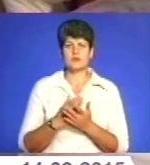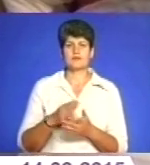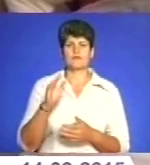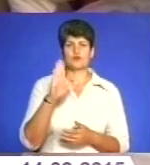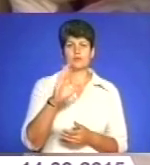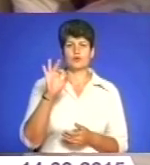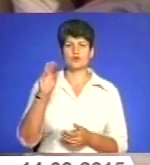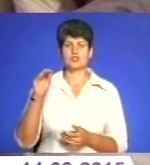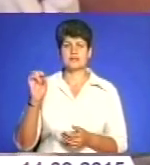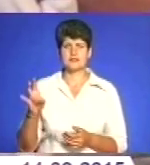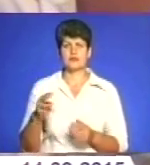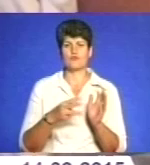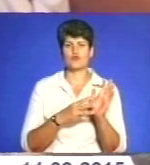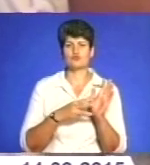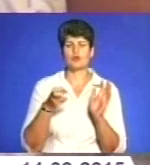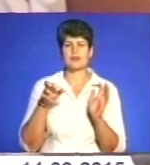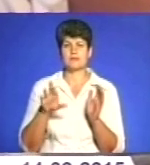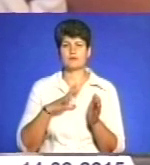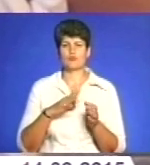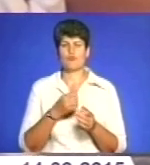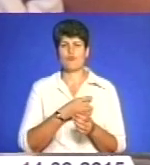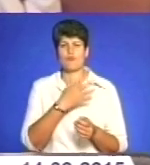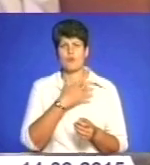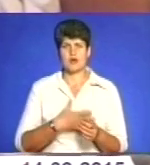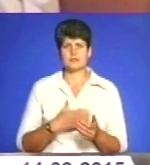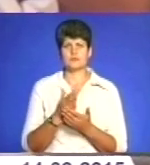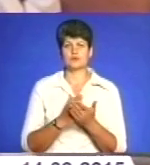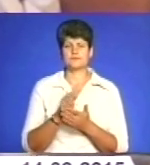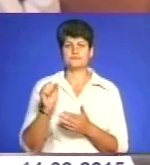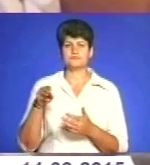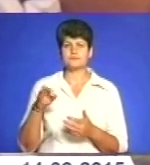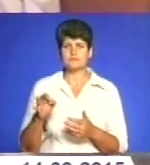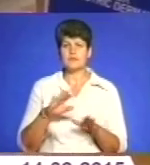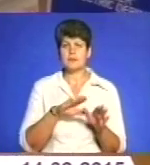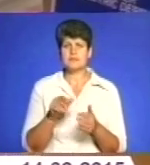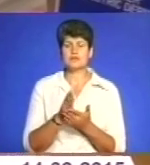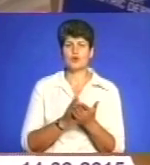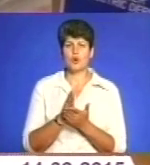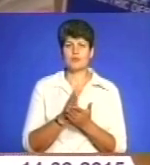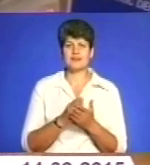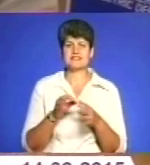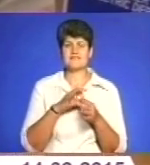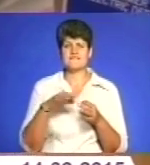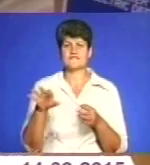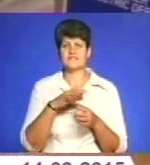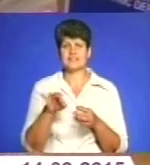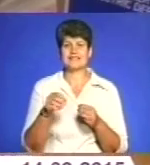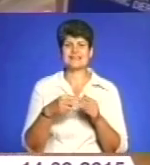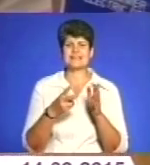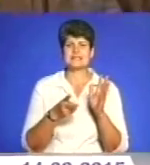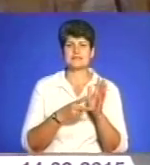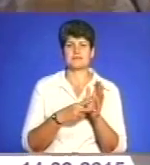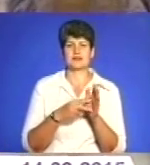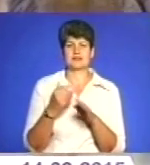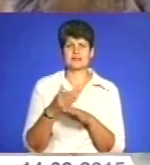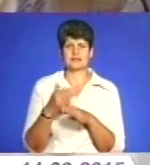Ожанський 8 липня був важко поранений під час служби в зоні АТО. Після операції з ціла воїна лікарі витягнули 17 осколків.